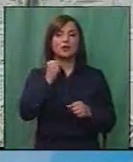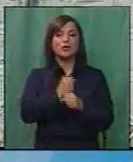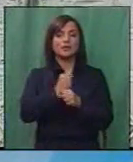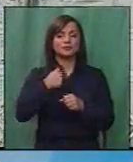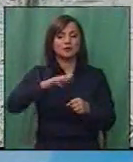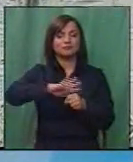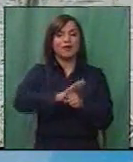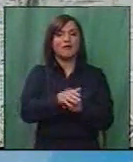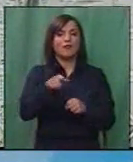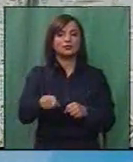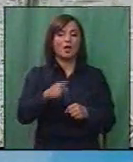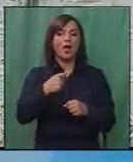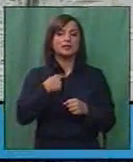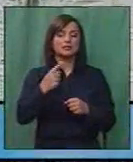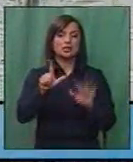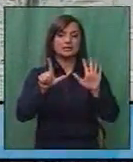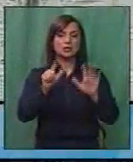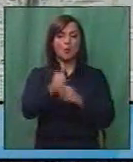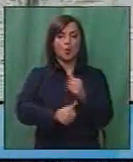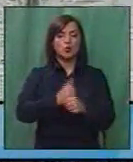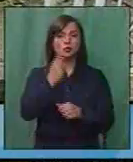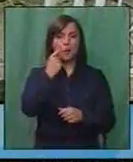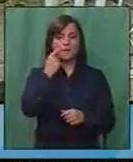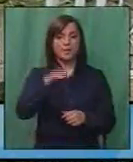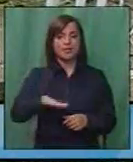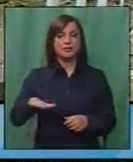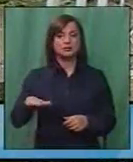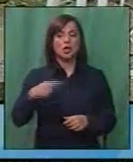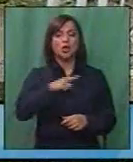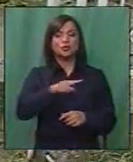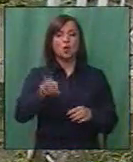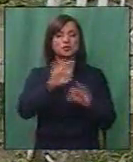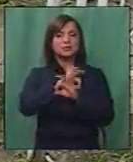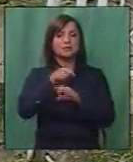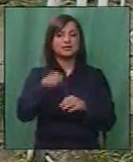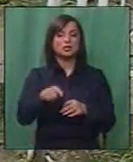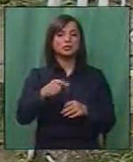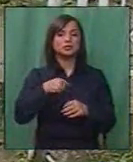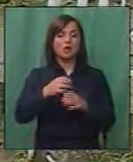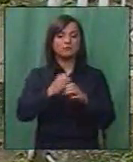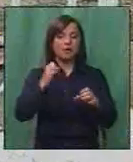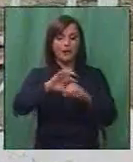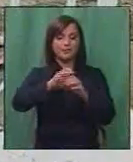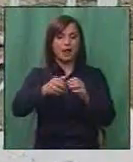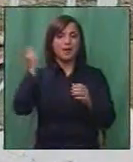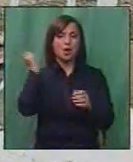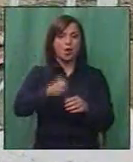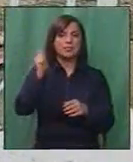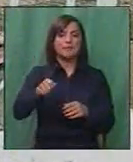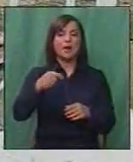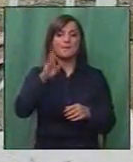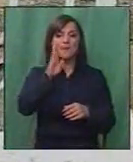историл својот гнев врз безпомошно седом годишно момче. До смрт, најверојатно со цврст за облем предмет, го